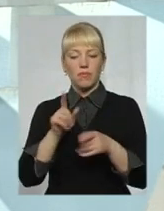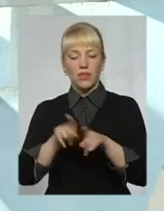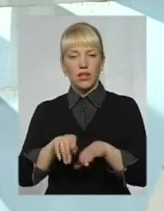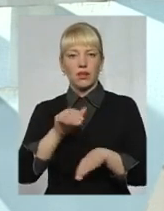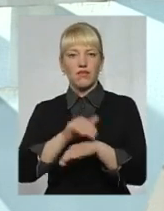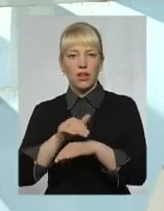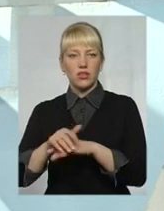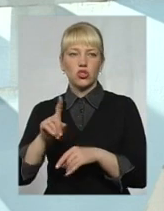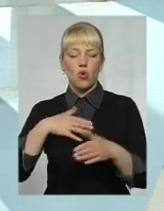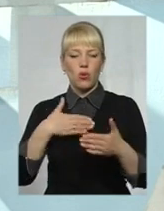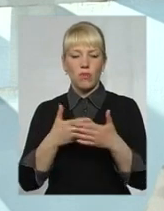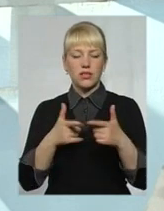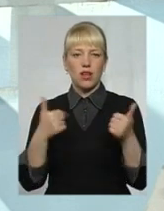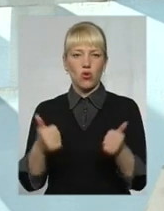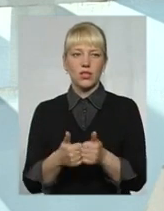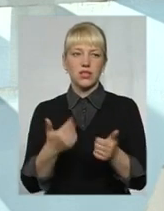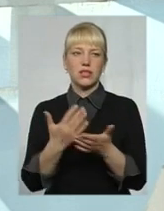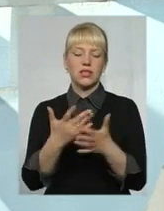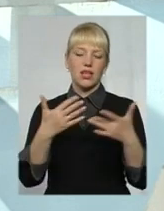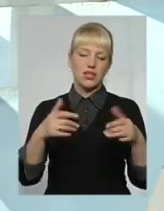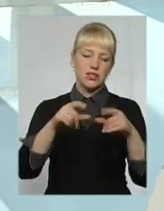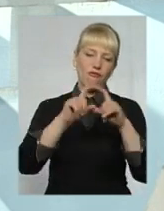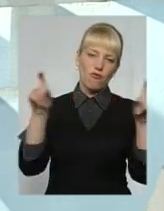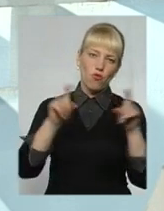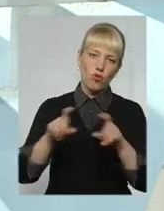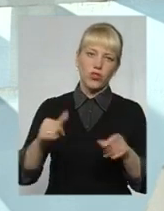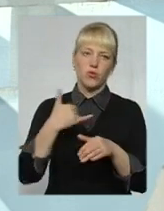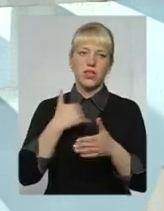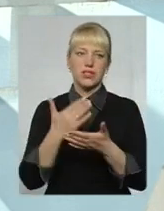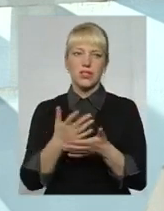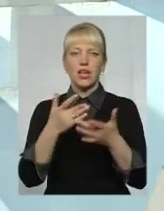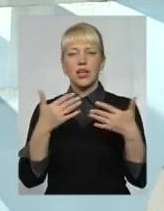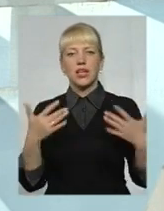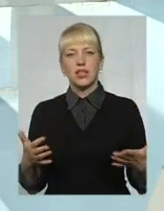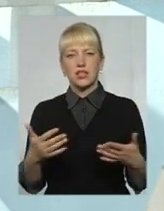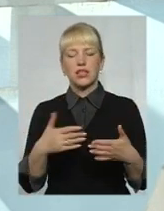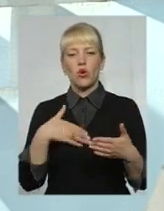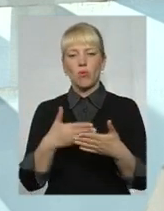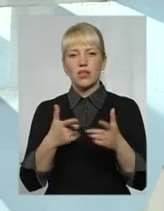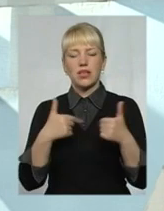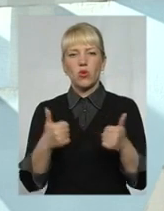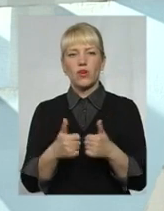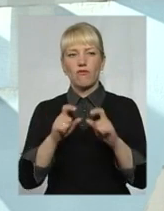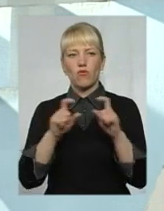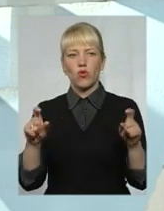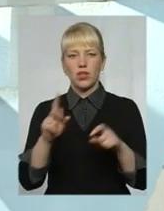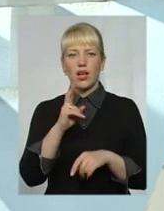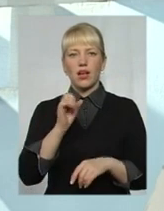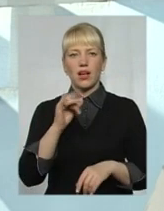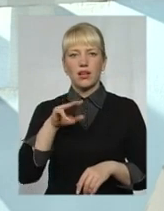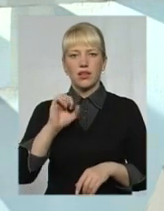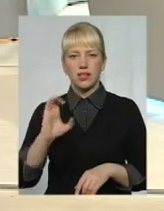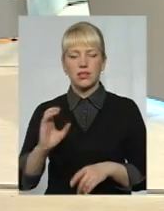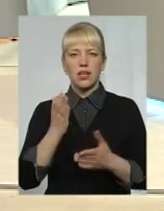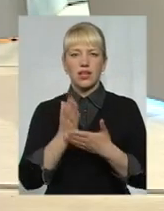організація, вона до тих пір... Звичайно, в нас є різні фонди, в нас є громадська організація фонд Карітас, в нас є